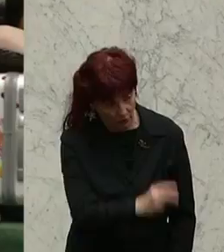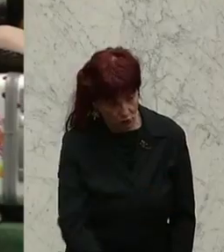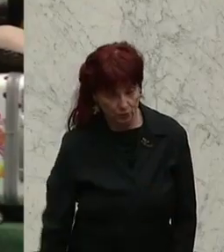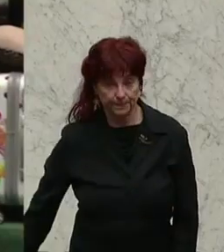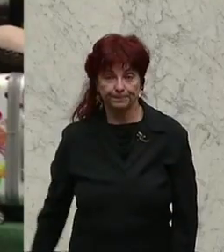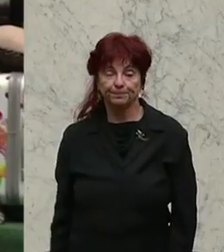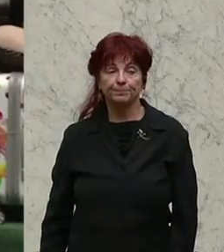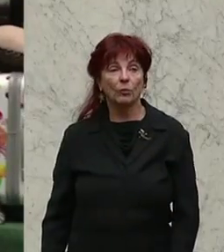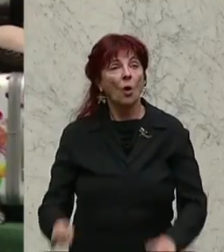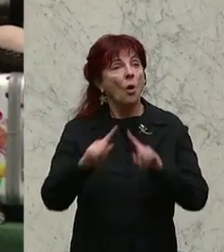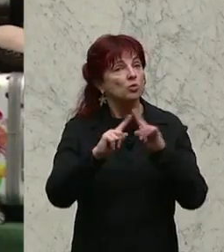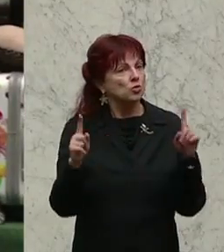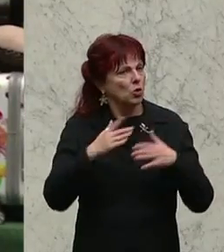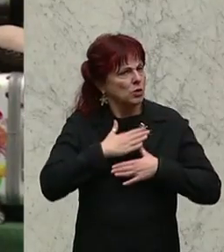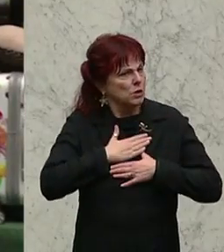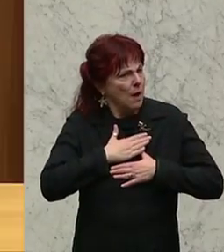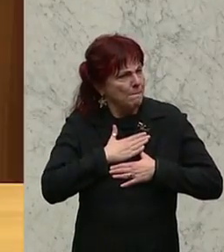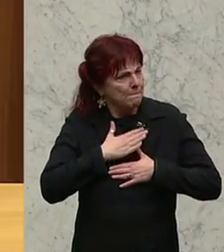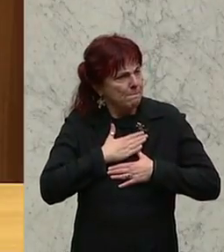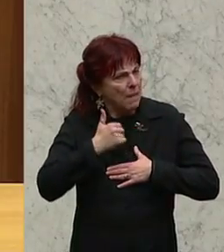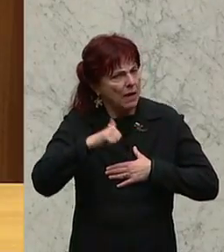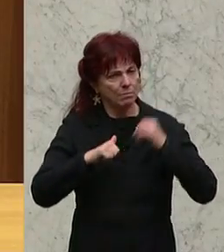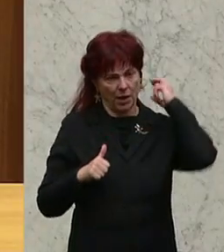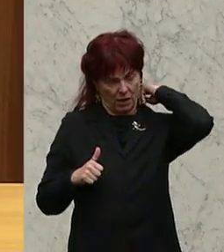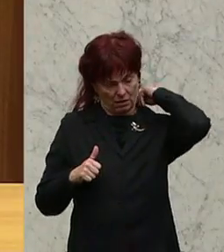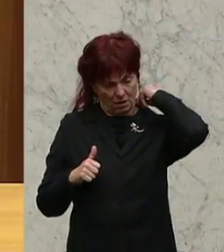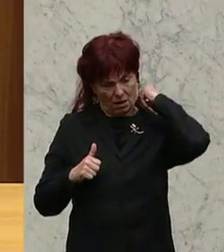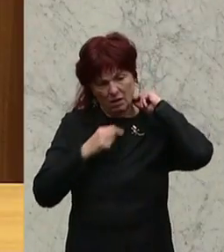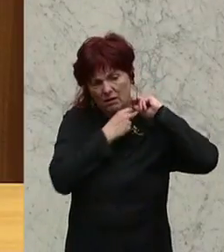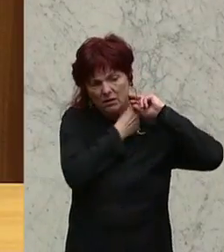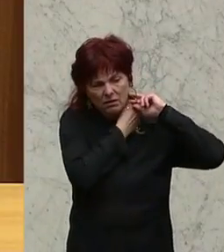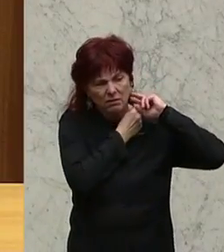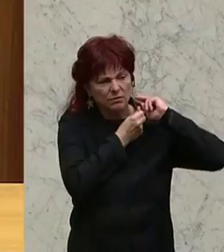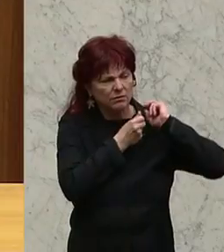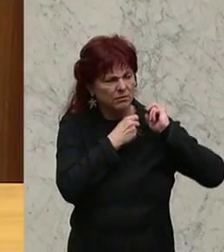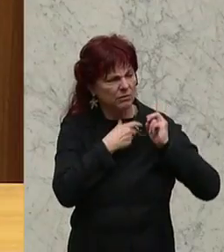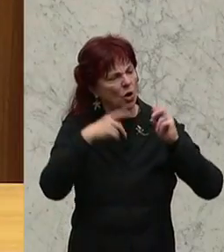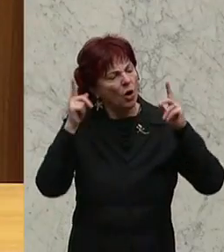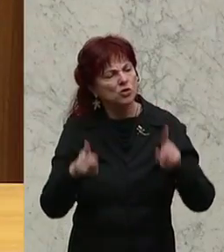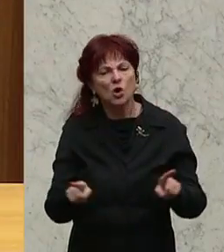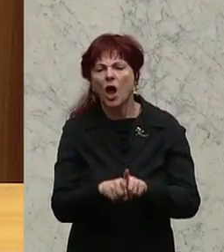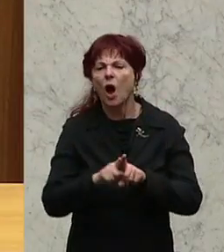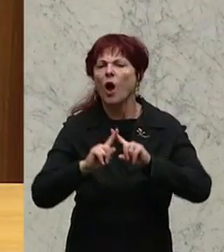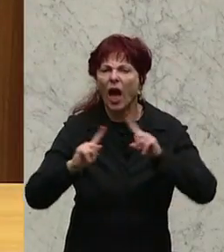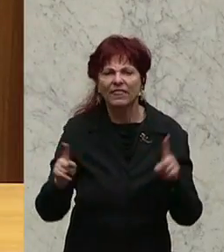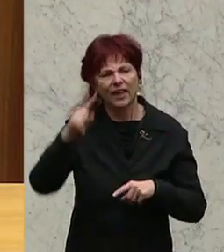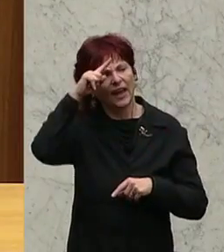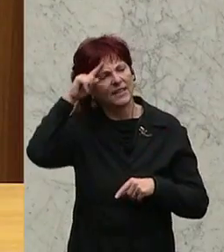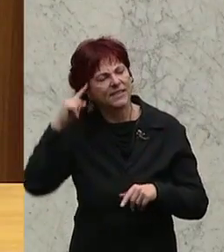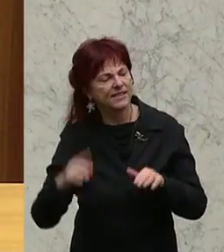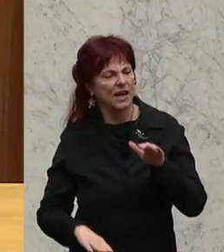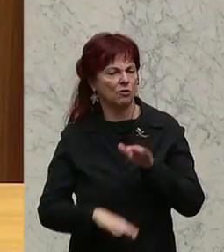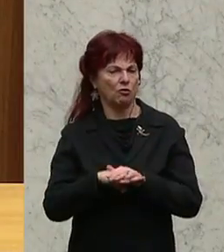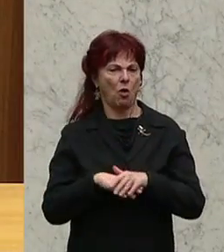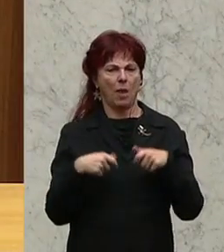Ansonsten, Beitrag mehr oder weniger, dass wir uns auch für weitere sinnvolle Maßnahmen, die auch zu